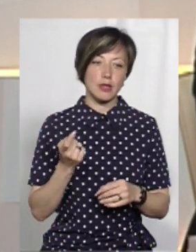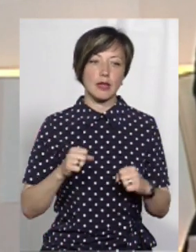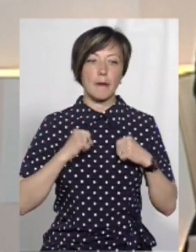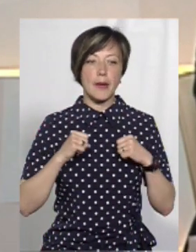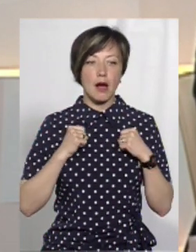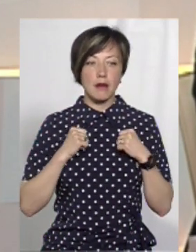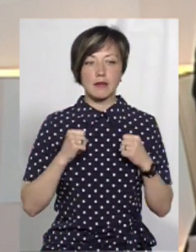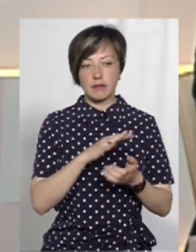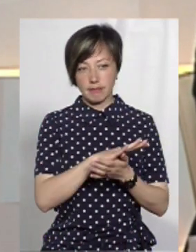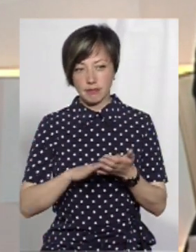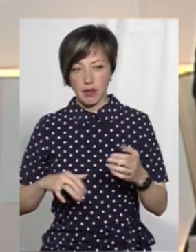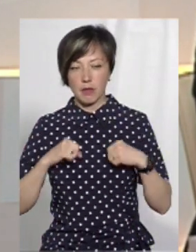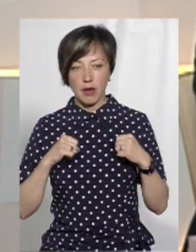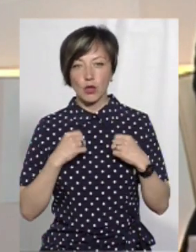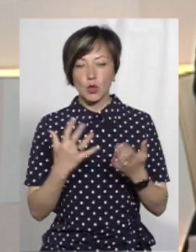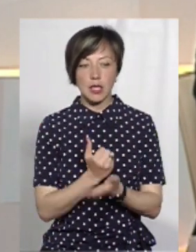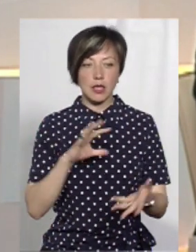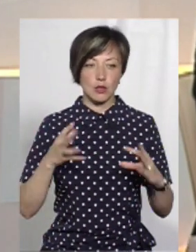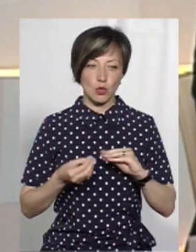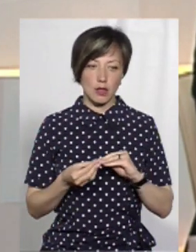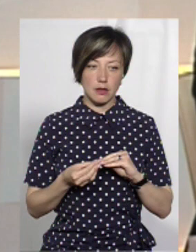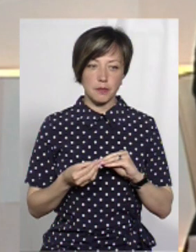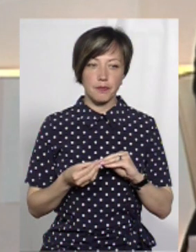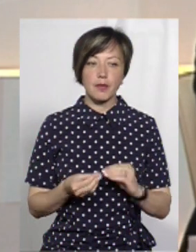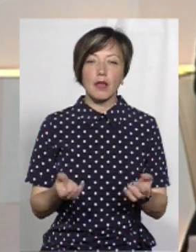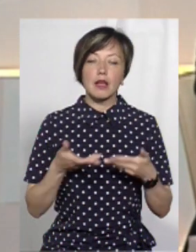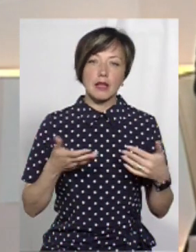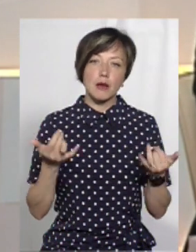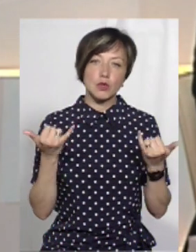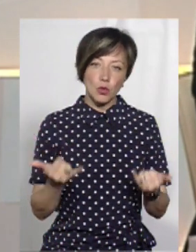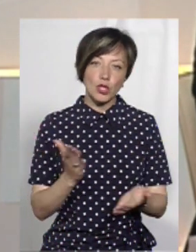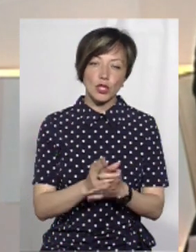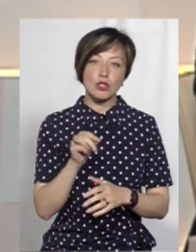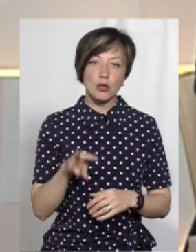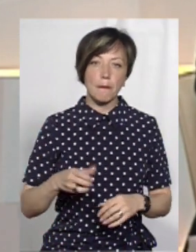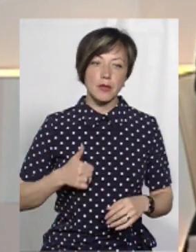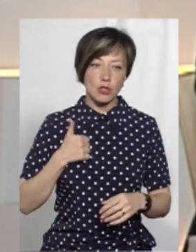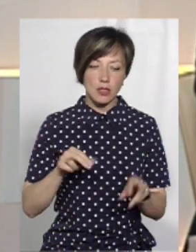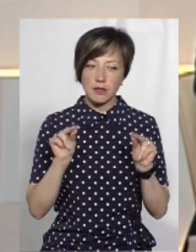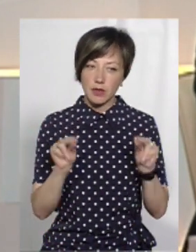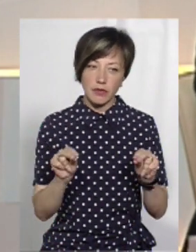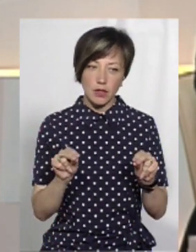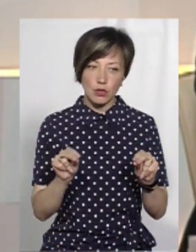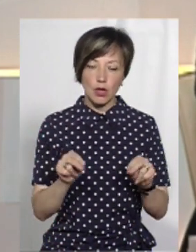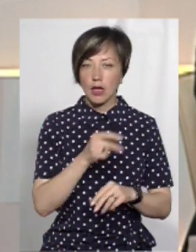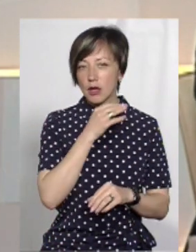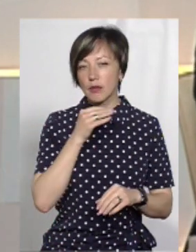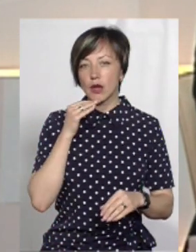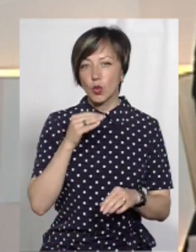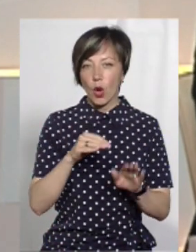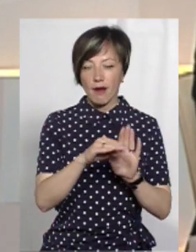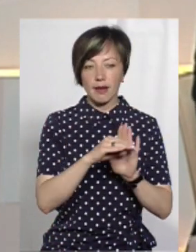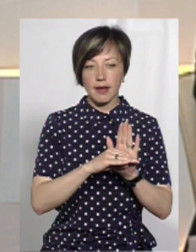намагався і намагаюся досягти певних результатів. Нам сьогодні є чим пишатись, тому що відверто по багатьох